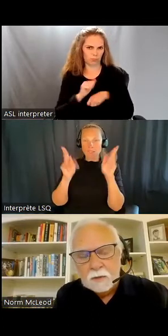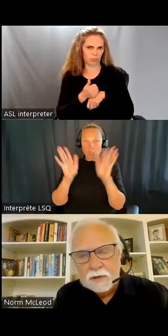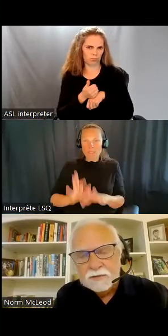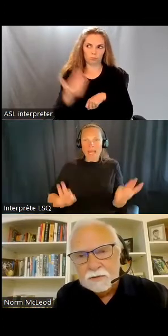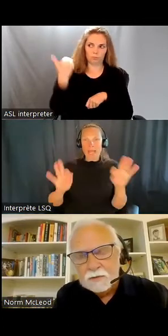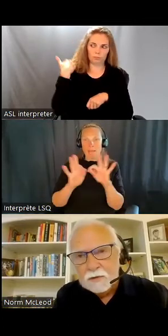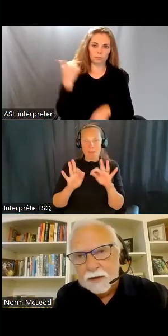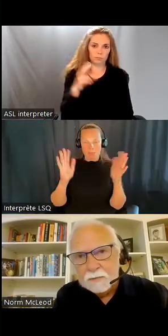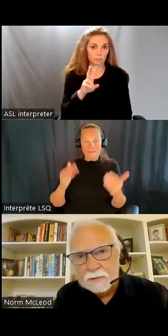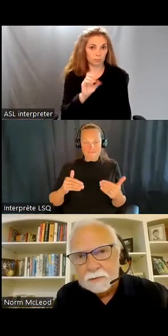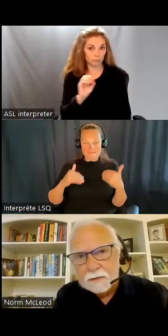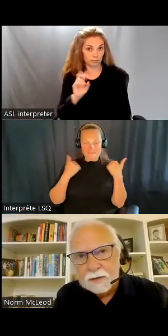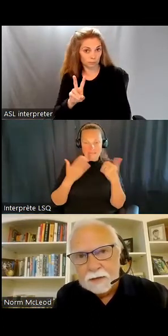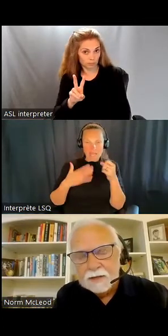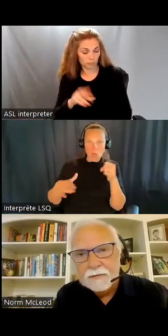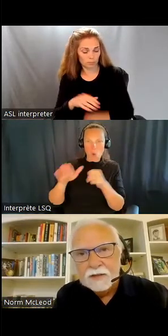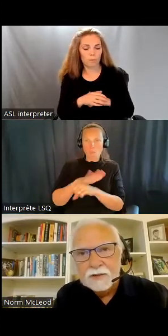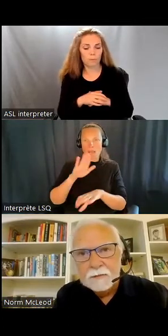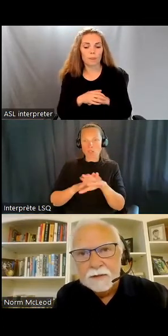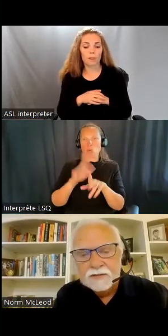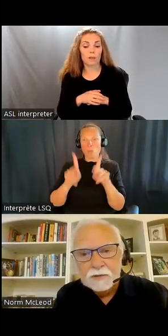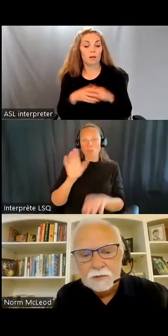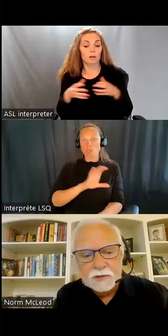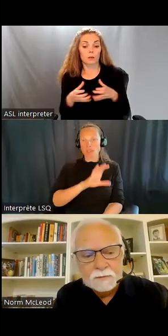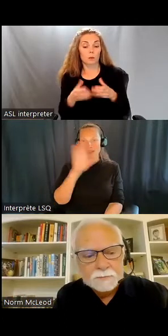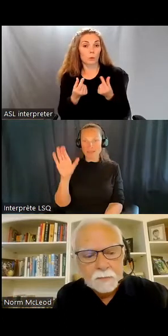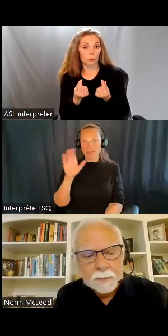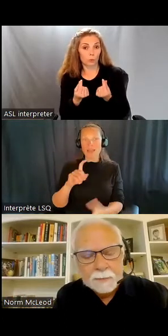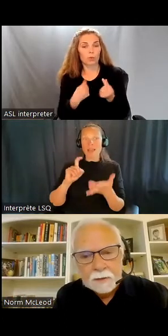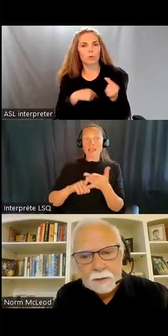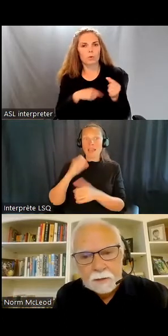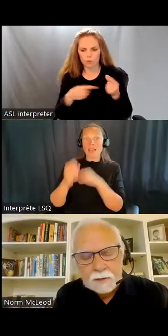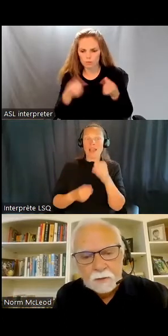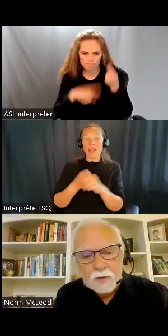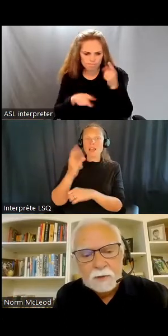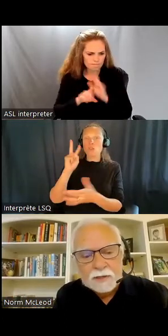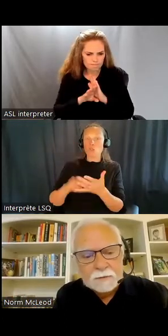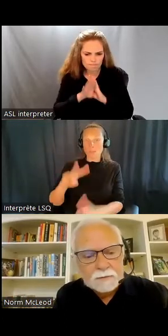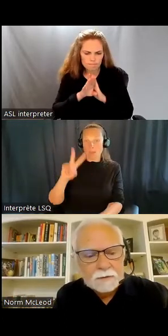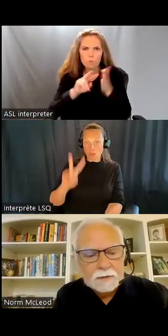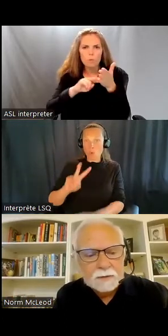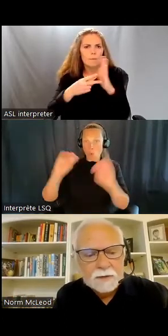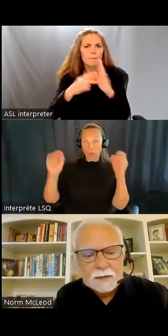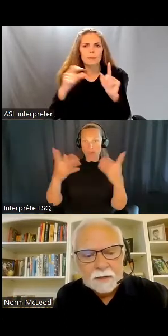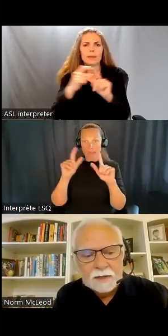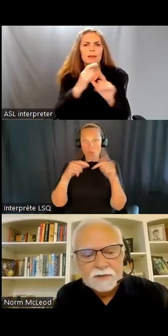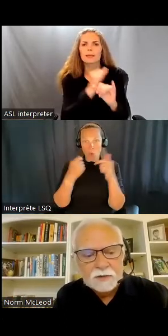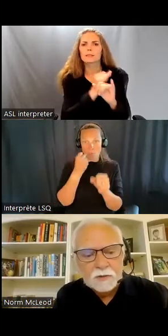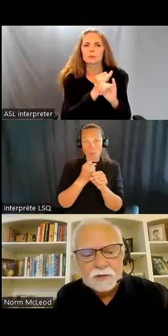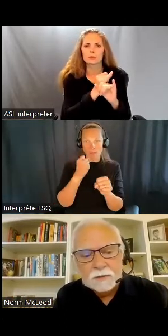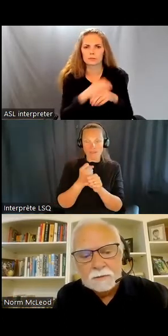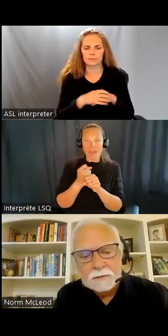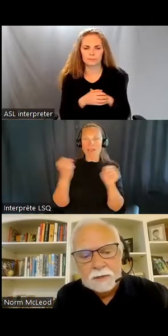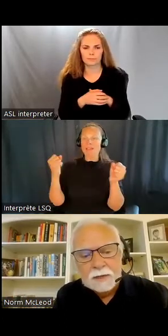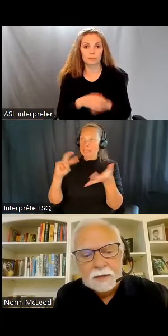travail lors de sa création en 2002 était d'élaborer la définition d'une institution. Donc nous pensons